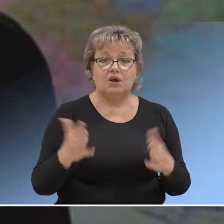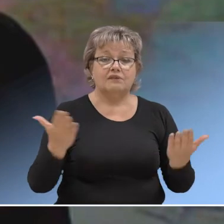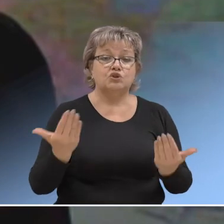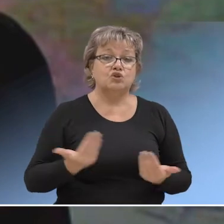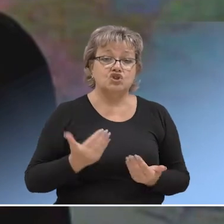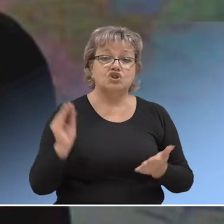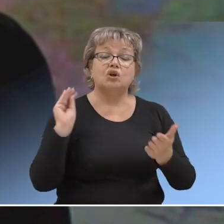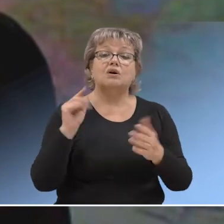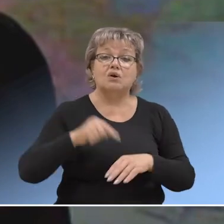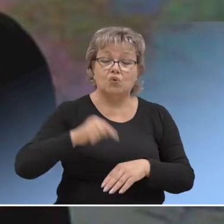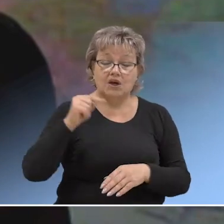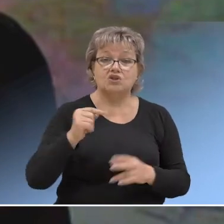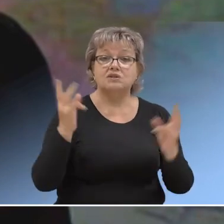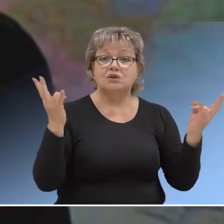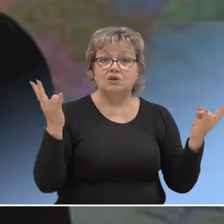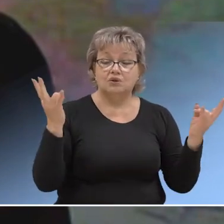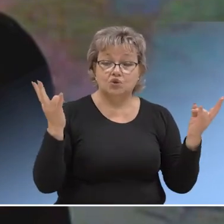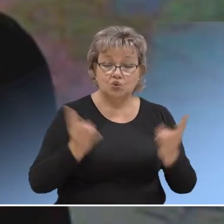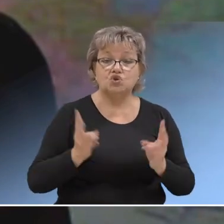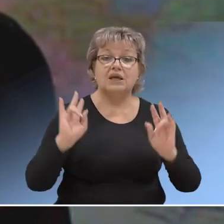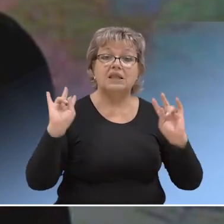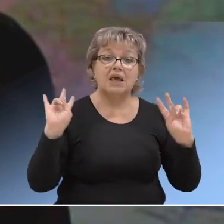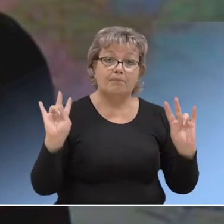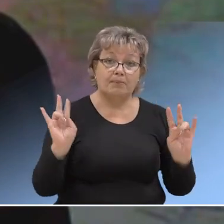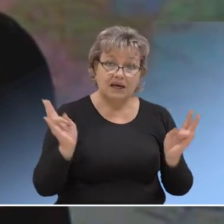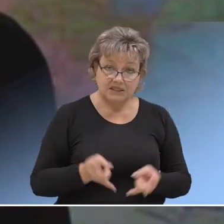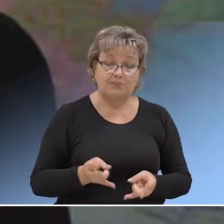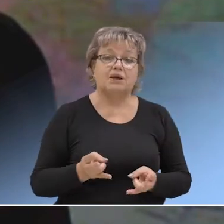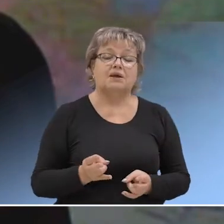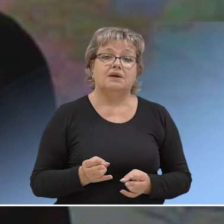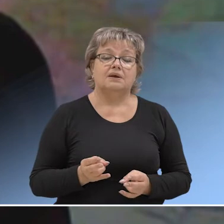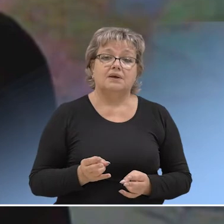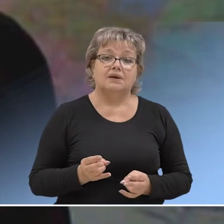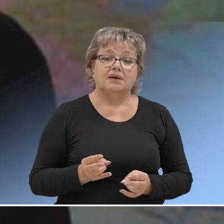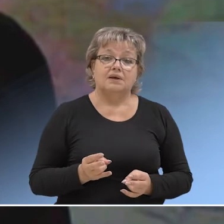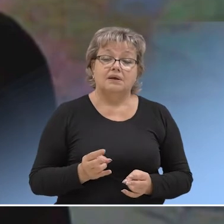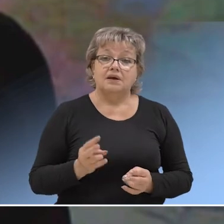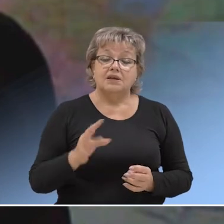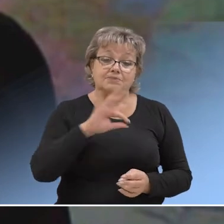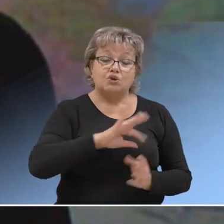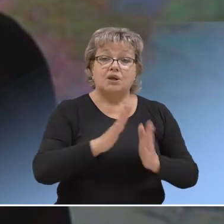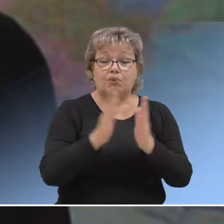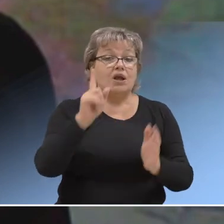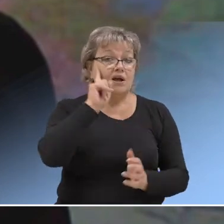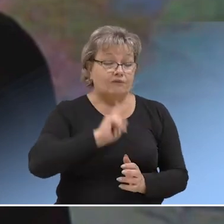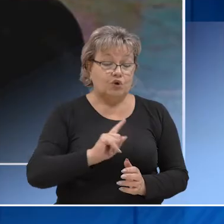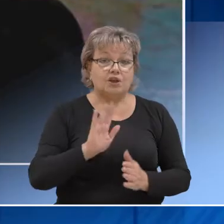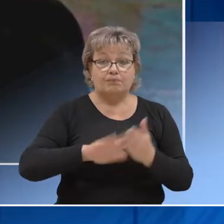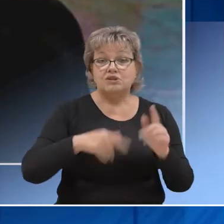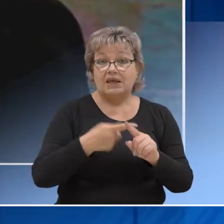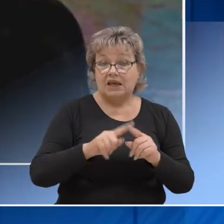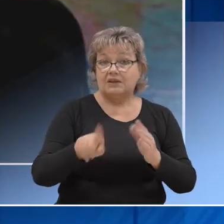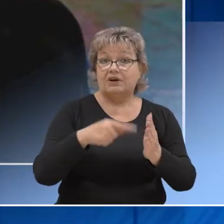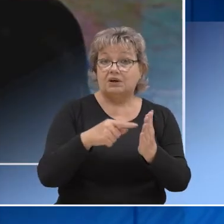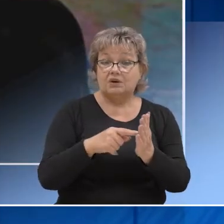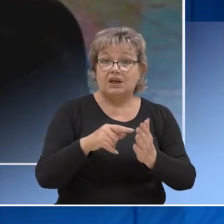жителю кажется действительно нужной и необходимой для использования более комфортного. После